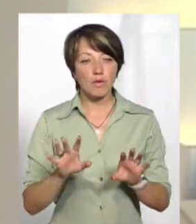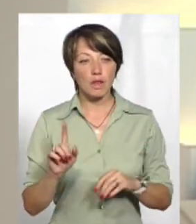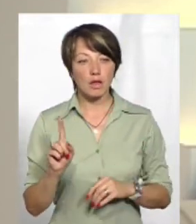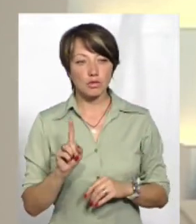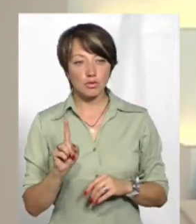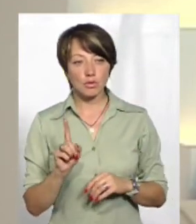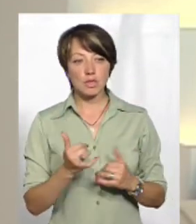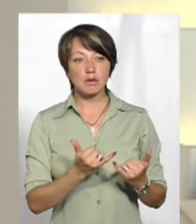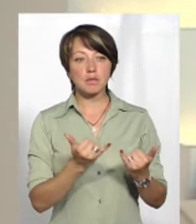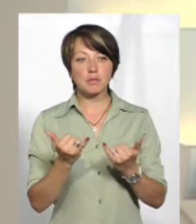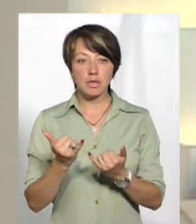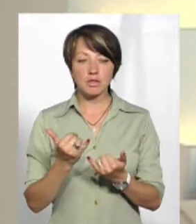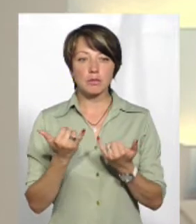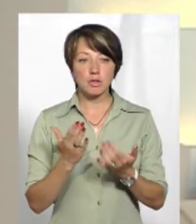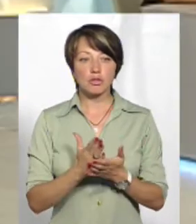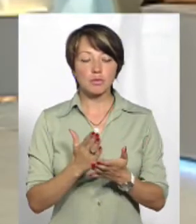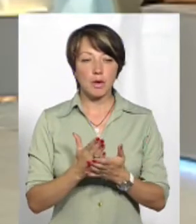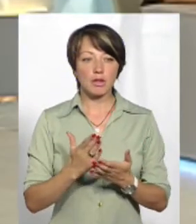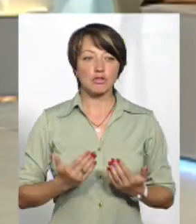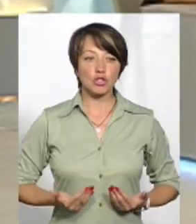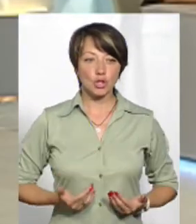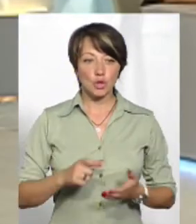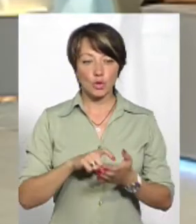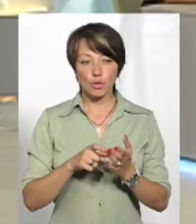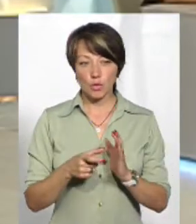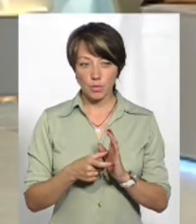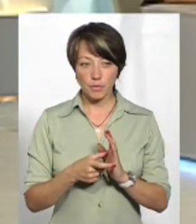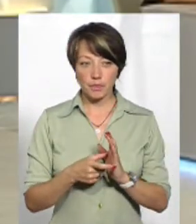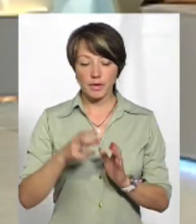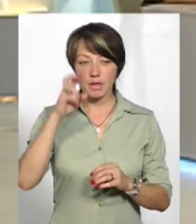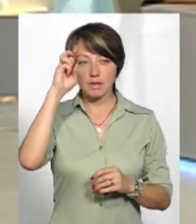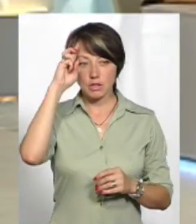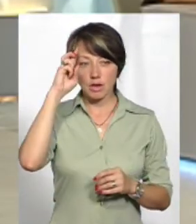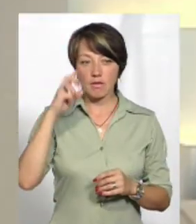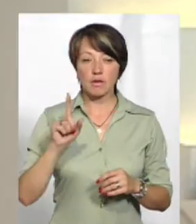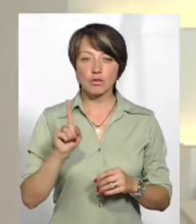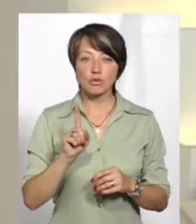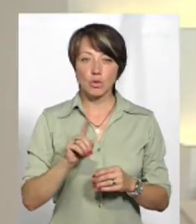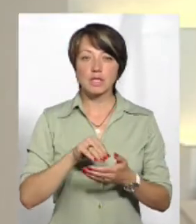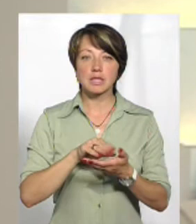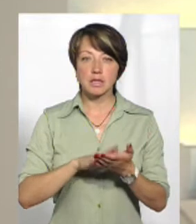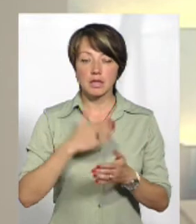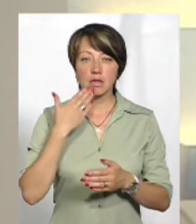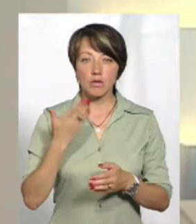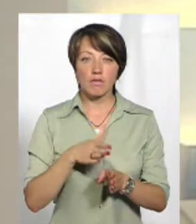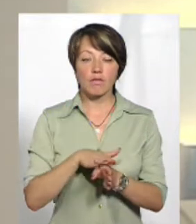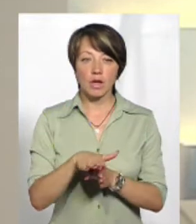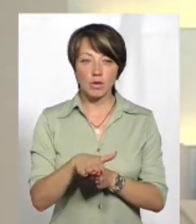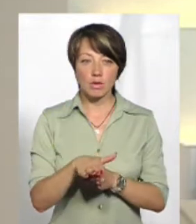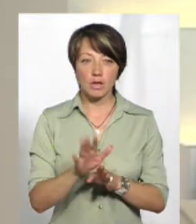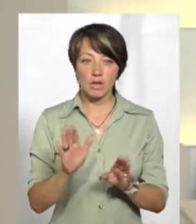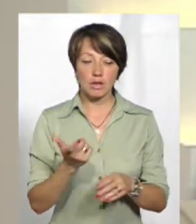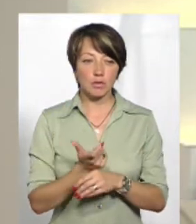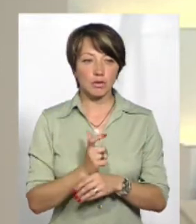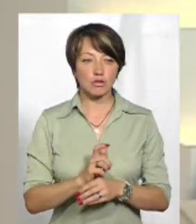забезпечена вона тепер житлом, і що держава те, що задекларувала, виконала, і не